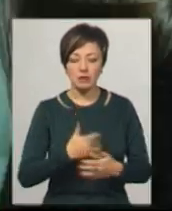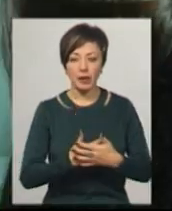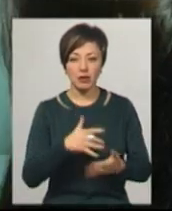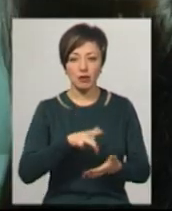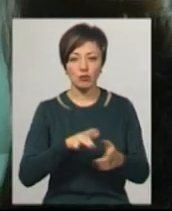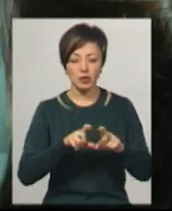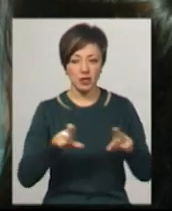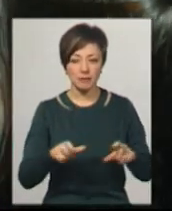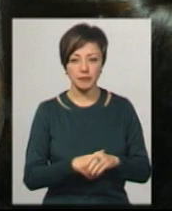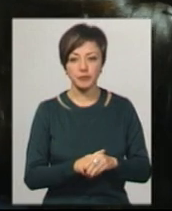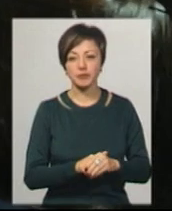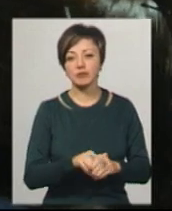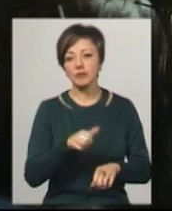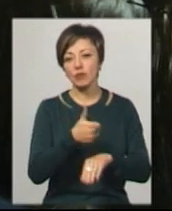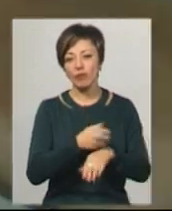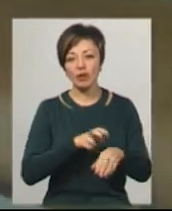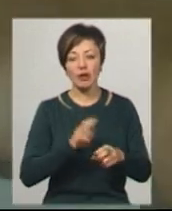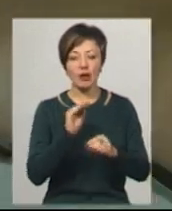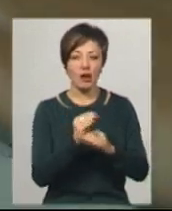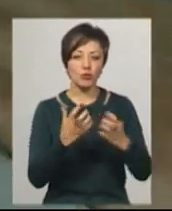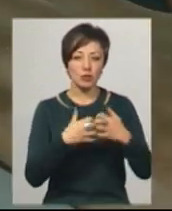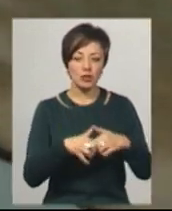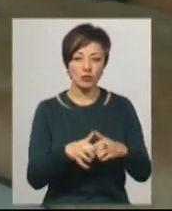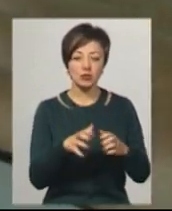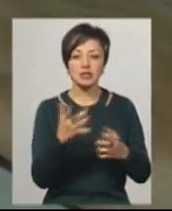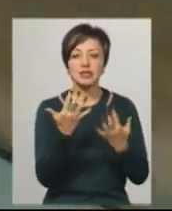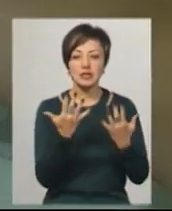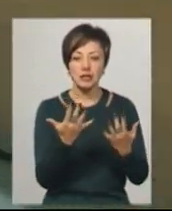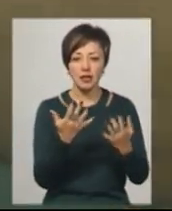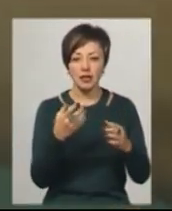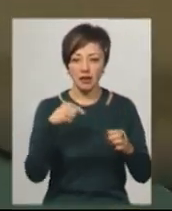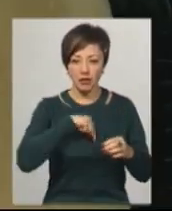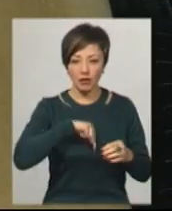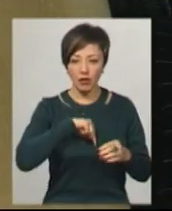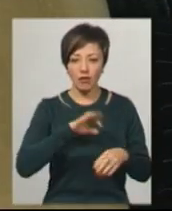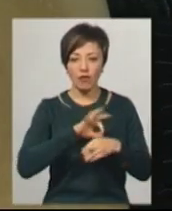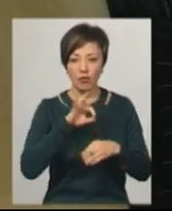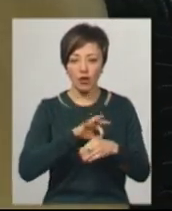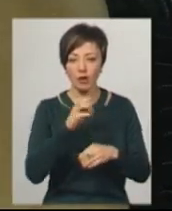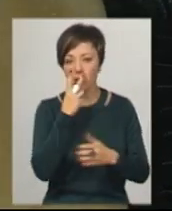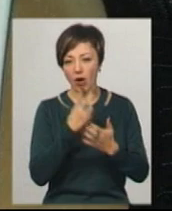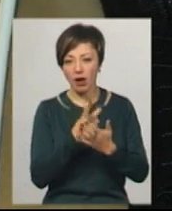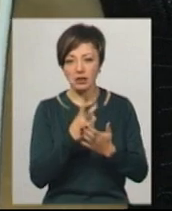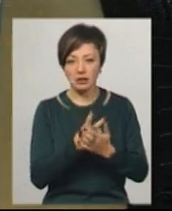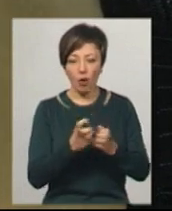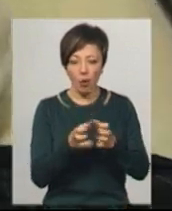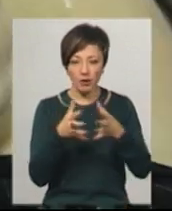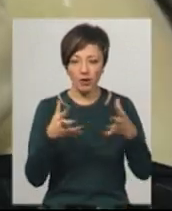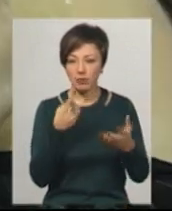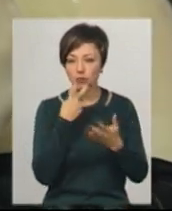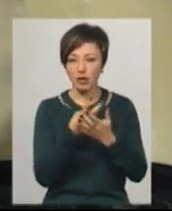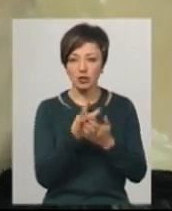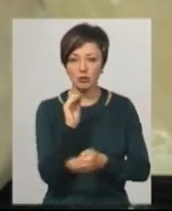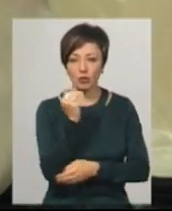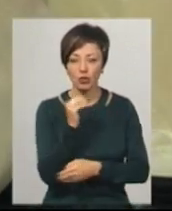центрі. Лариса Притуляк додає, апарат автоматично підраховує кількість фолікул у гінекологічно хворих та показує об'ємне зображення плоду. Цим